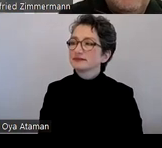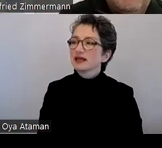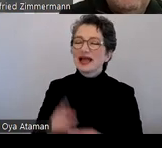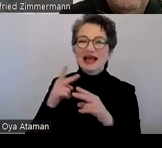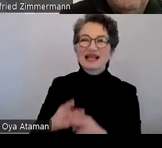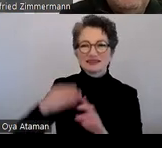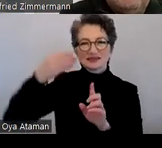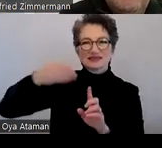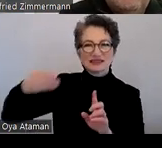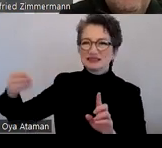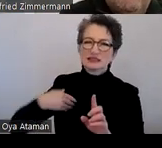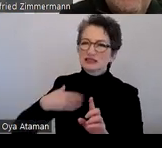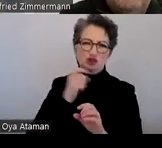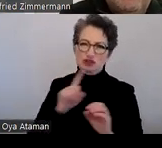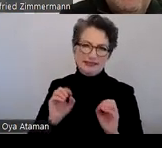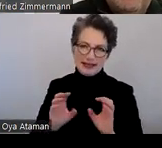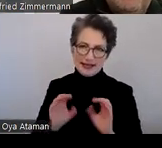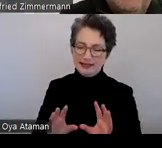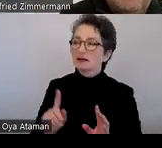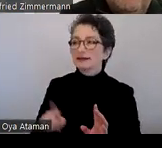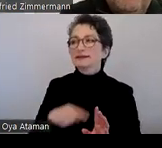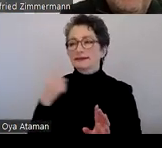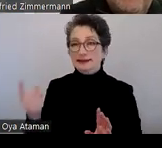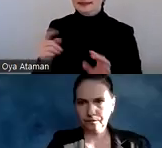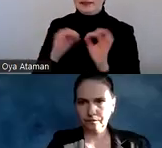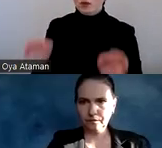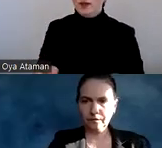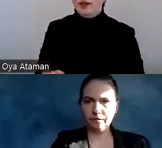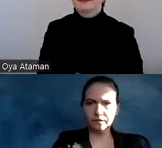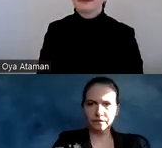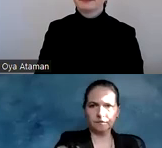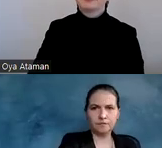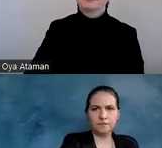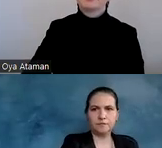eingehen. Ich gehe darauf auf die nächsten Folien ein.